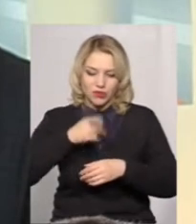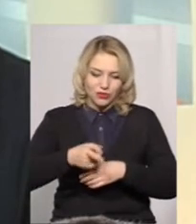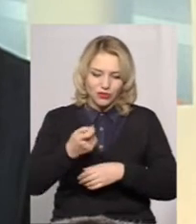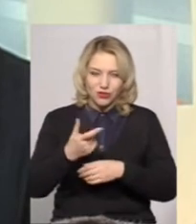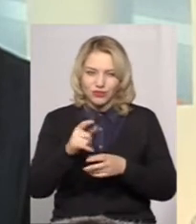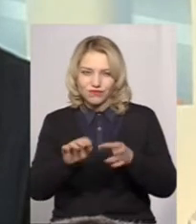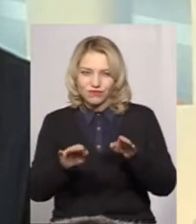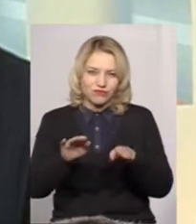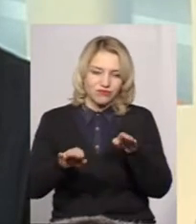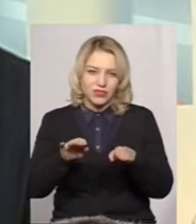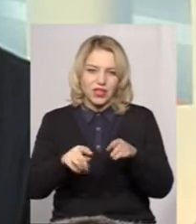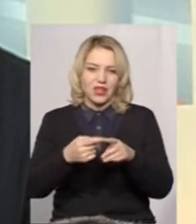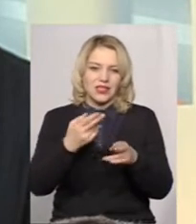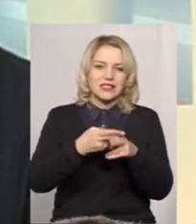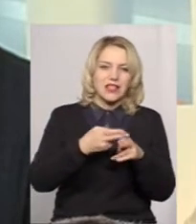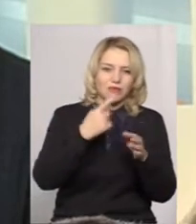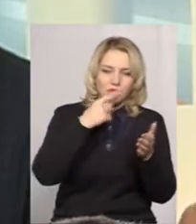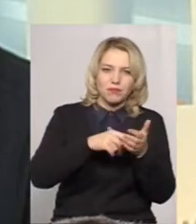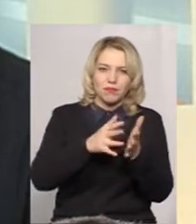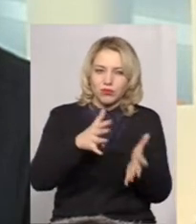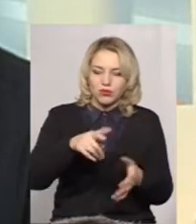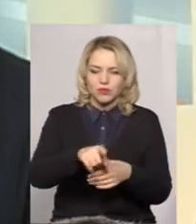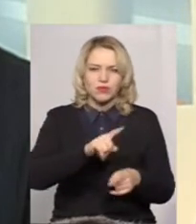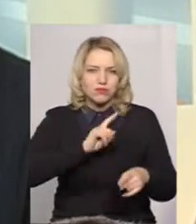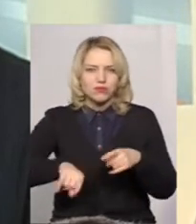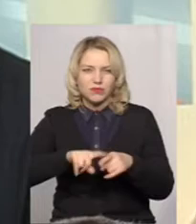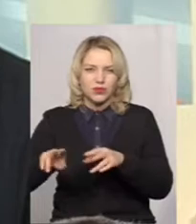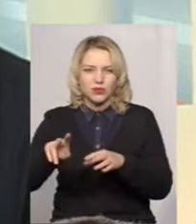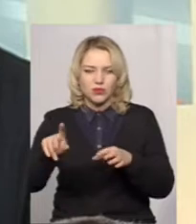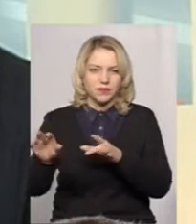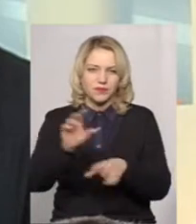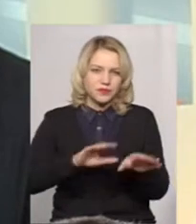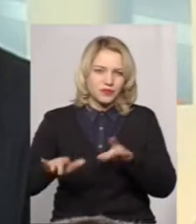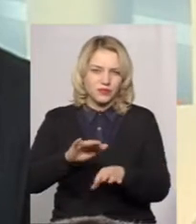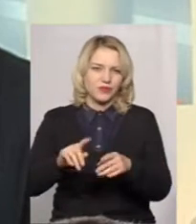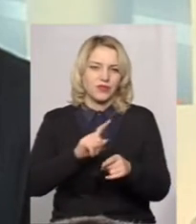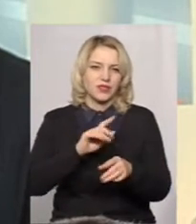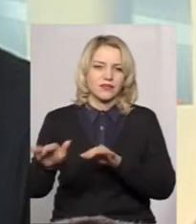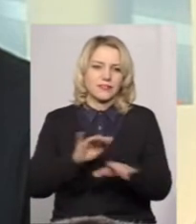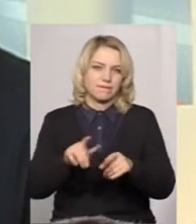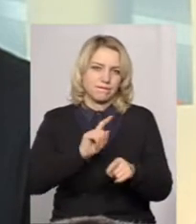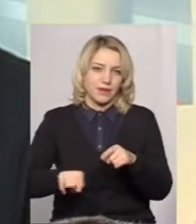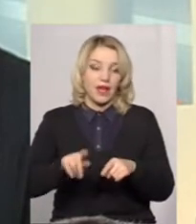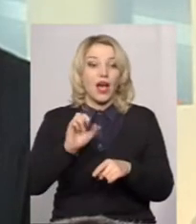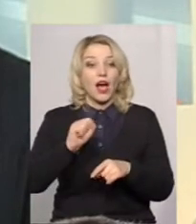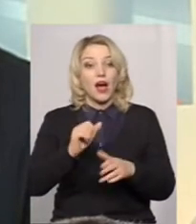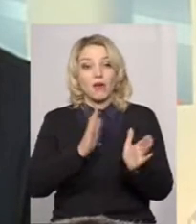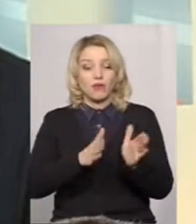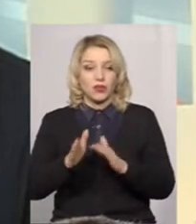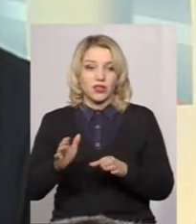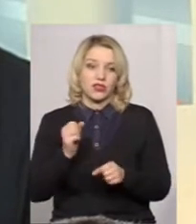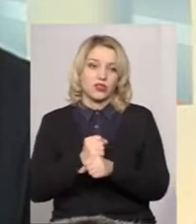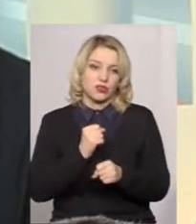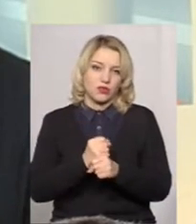чи мікробіологія, чи там залізу, чи щось інше, вони б'ють тривогою і так далі. Ну, і навести порядок, ну, грубо кажучи, чи вже